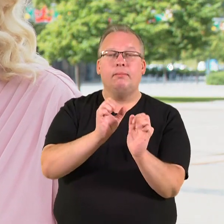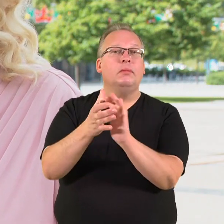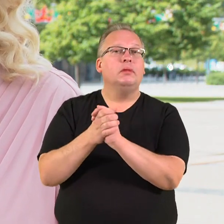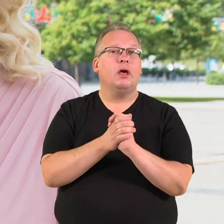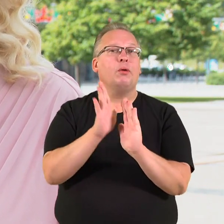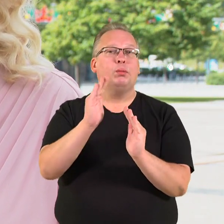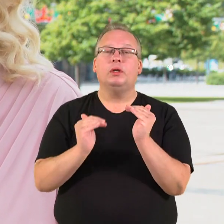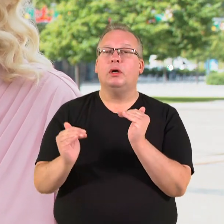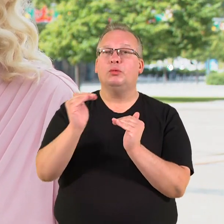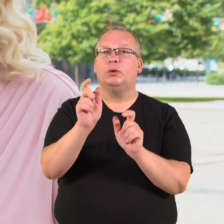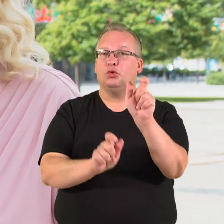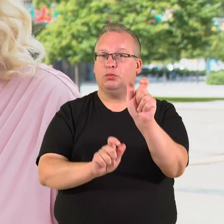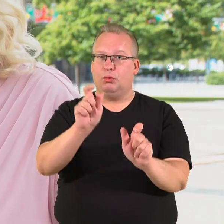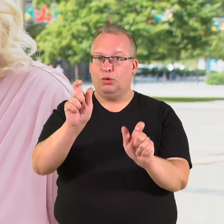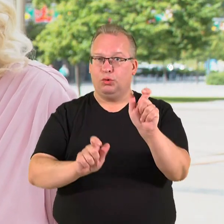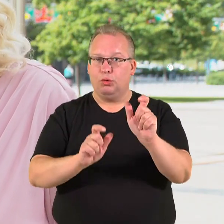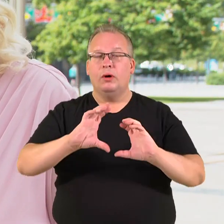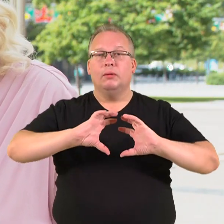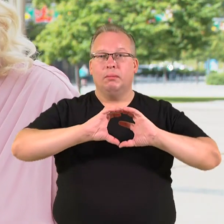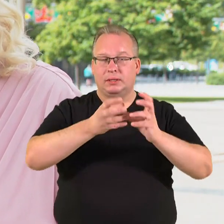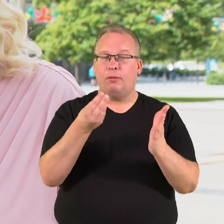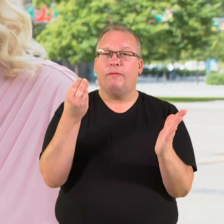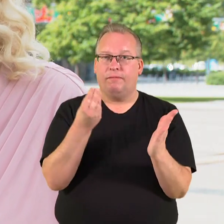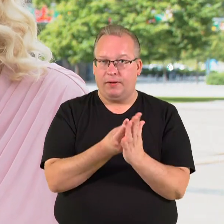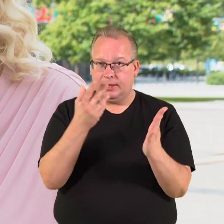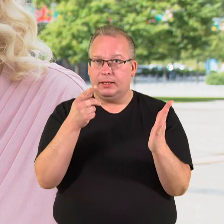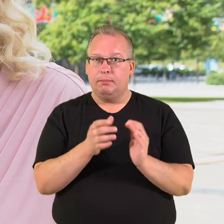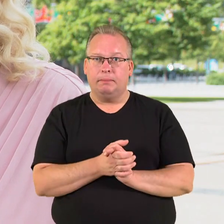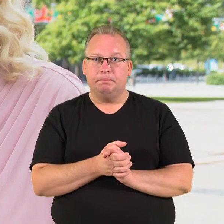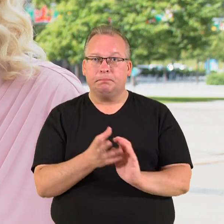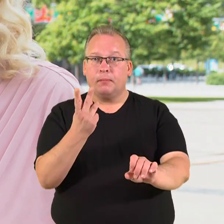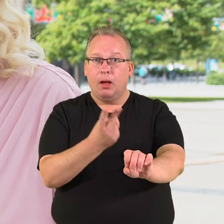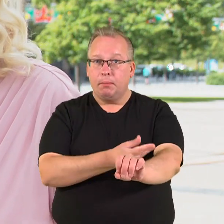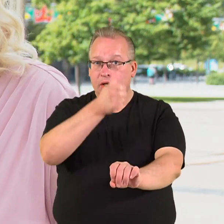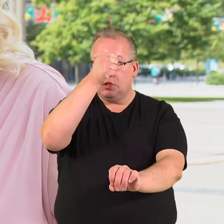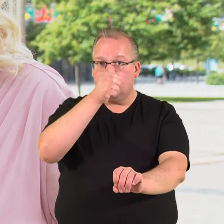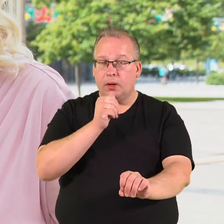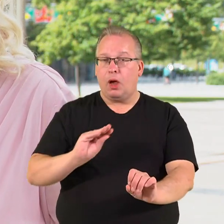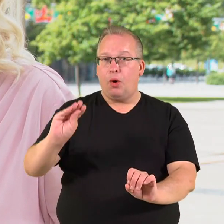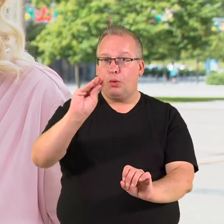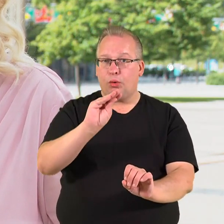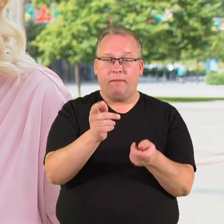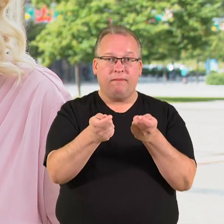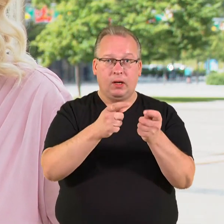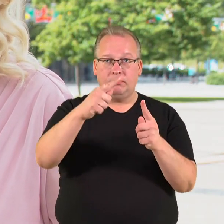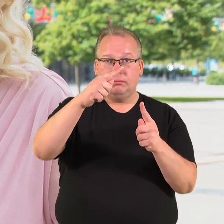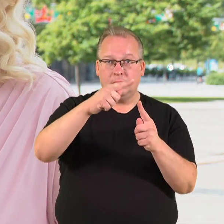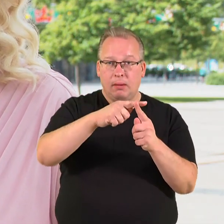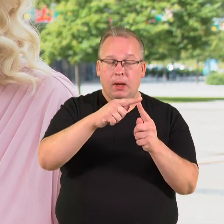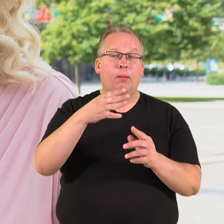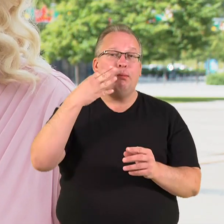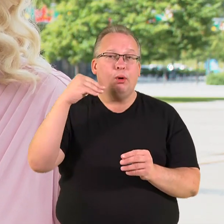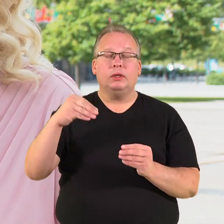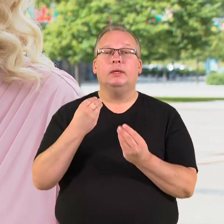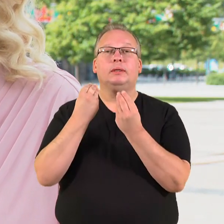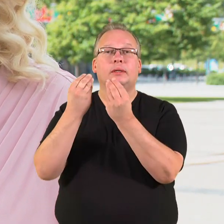vėl tapti aukščiausią žmonijos civilizacijos vertybę. Birželio mėnesį įvykusi Europos vadovų taryba, Moldovai suteikė Europos